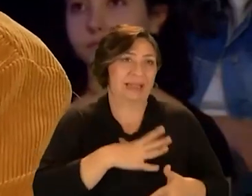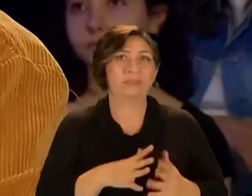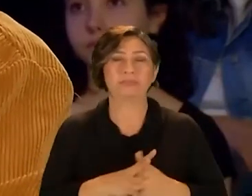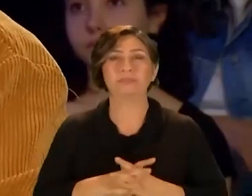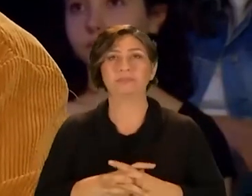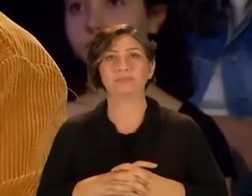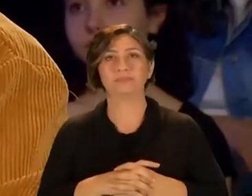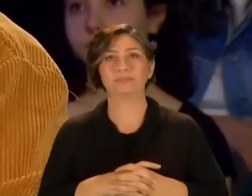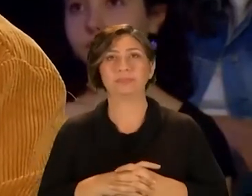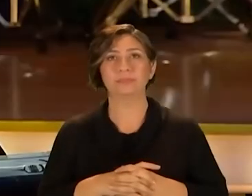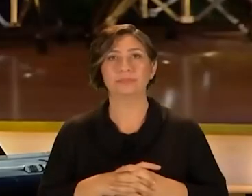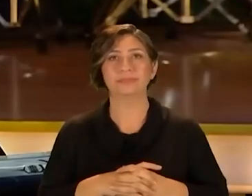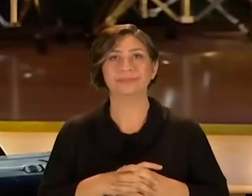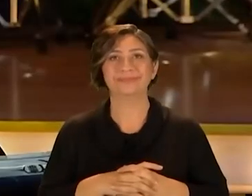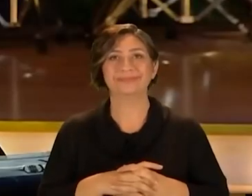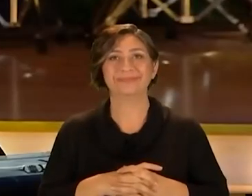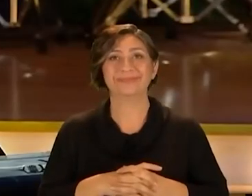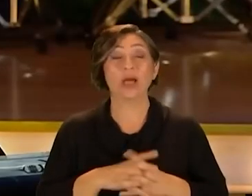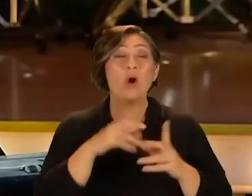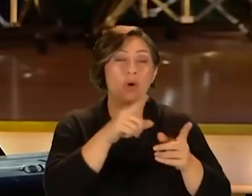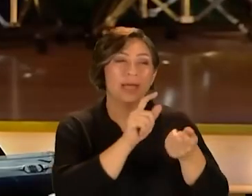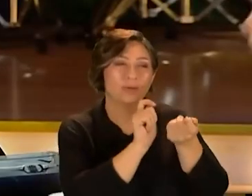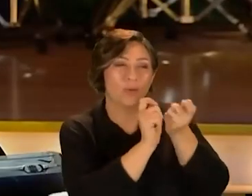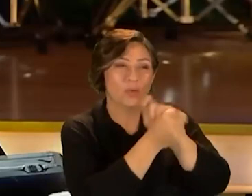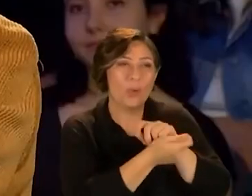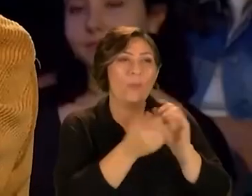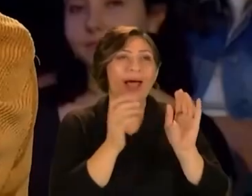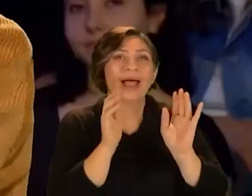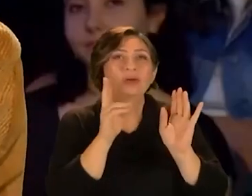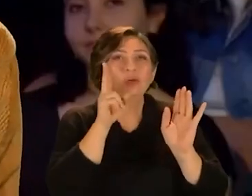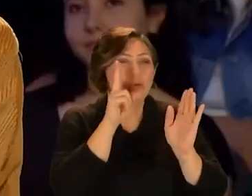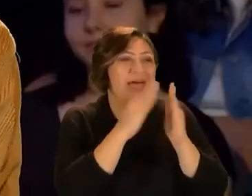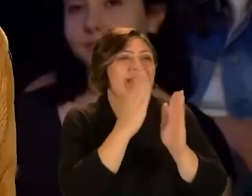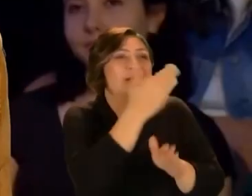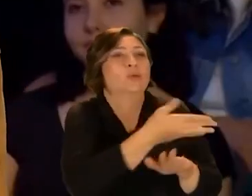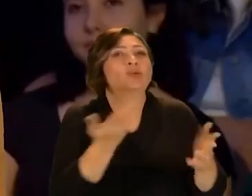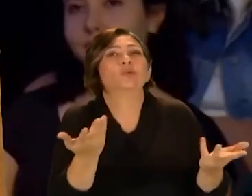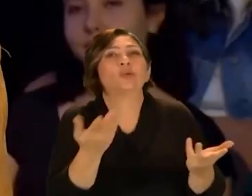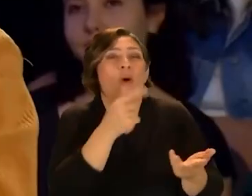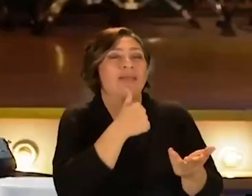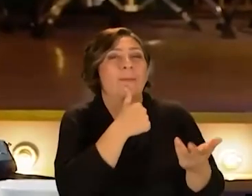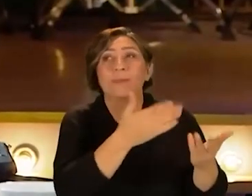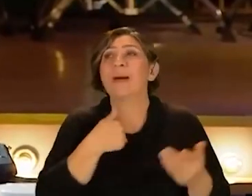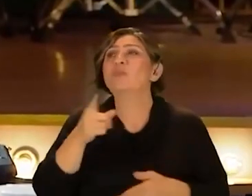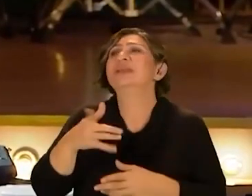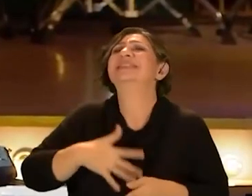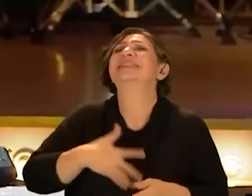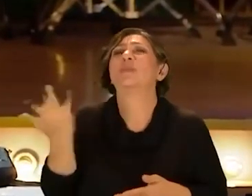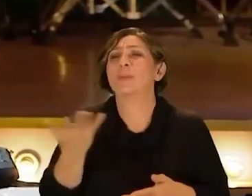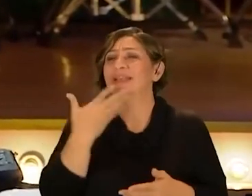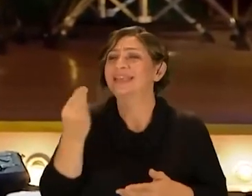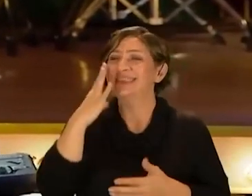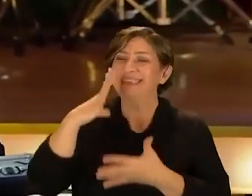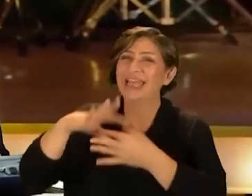istemişimdir yani orada Ya ona dönüyorum işte yani sonunda eve gidiyoruz yani o adamız yani İstemiyorum